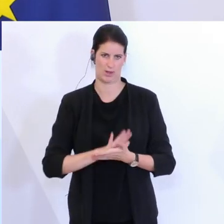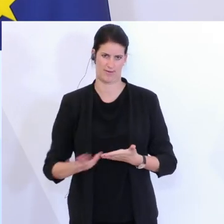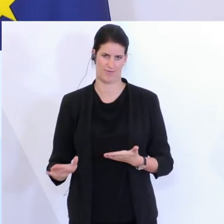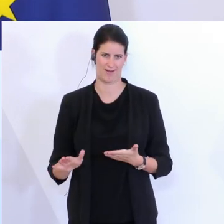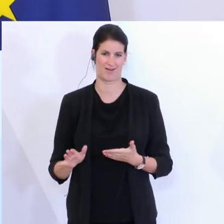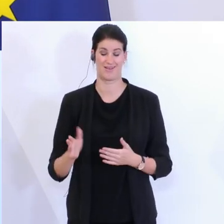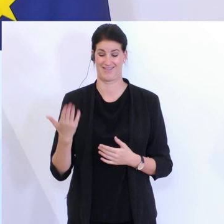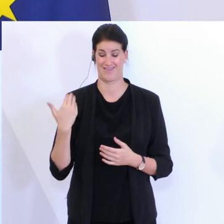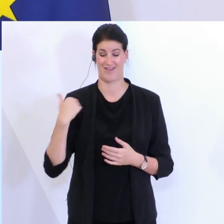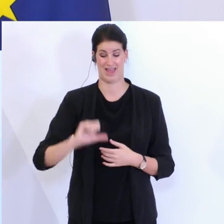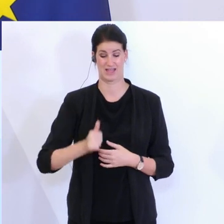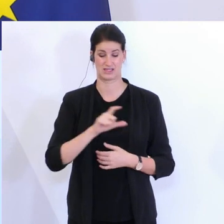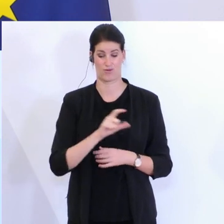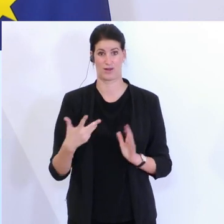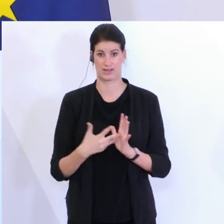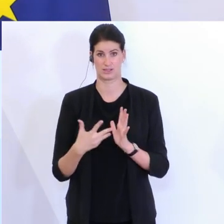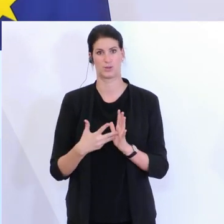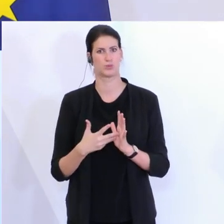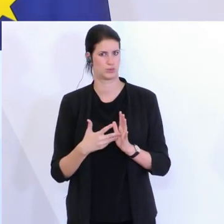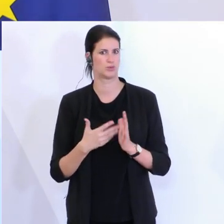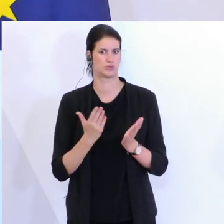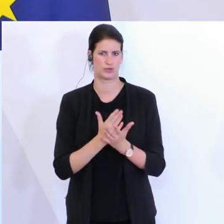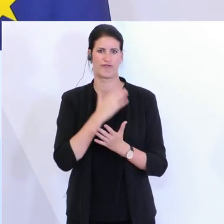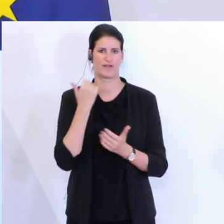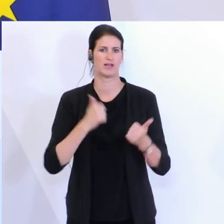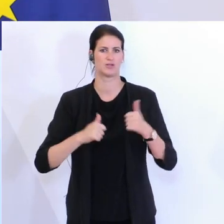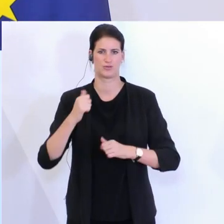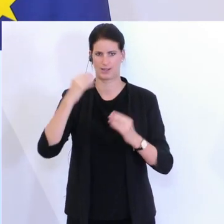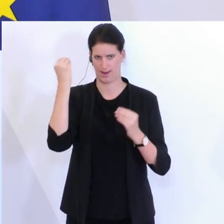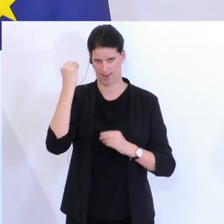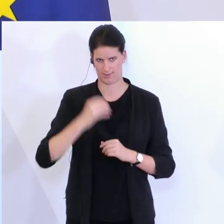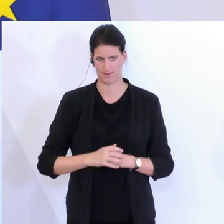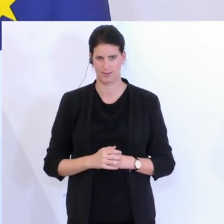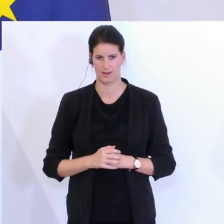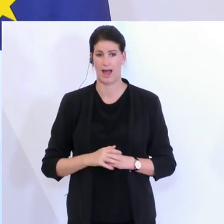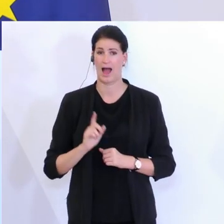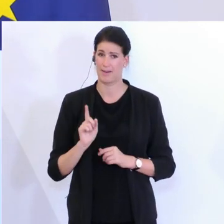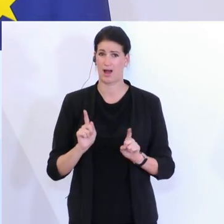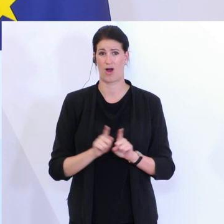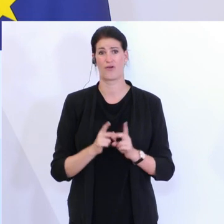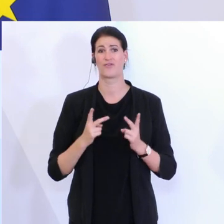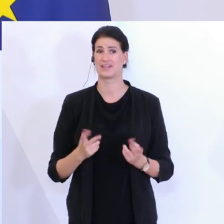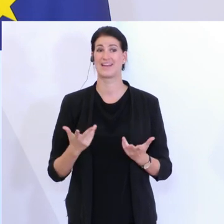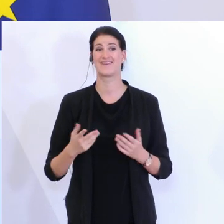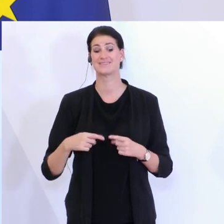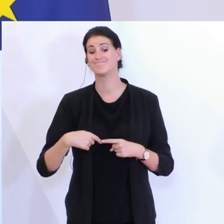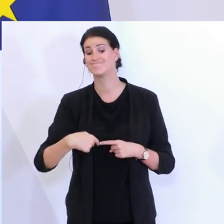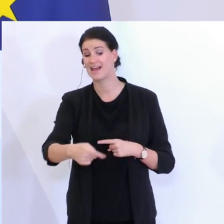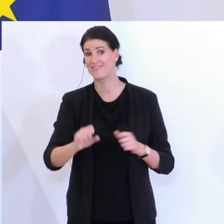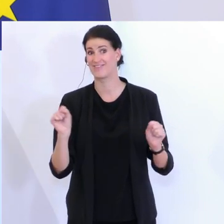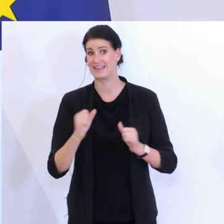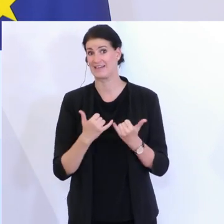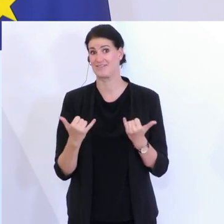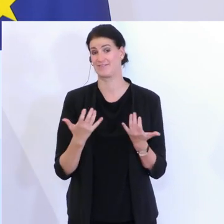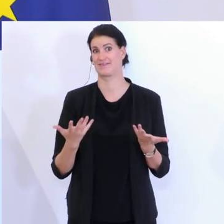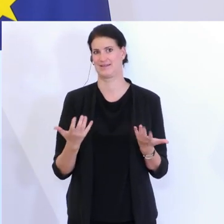was uns nicht nur jetzt helfen wird bei dem nächsten Erweiterungsschritt, sondern auch um den Weg in den Winter zu finden, sage ich mal.